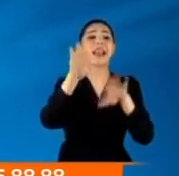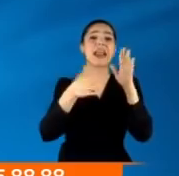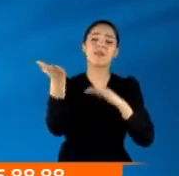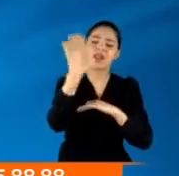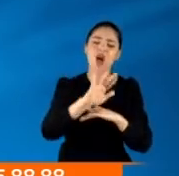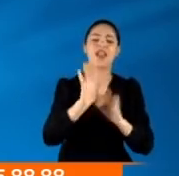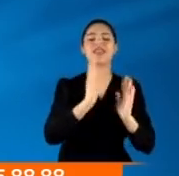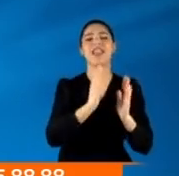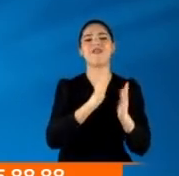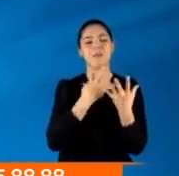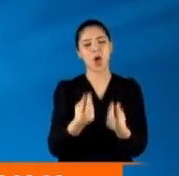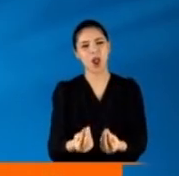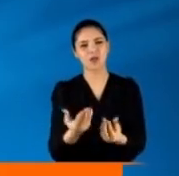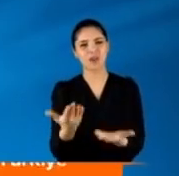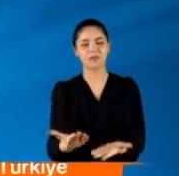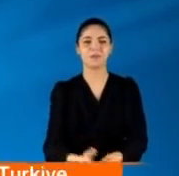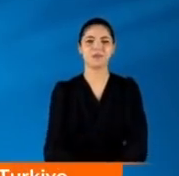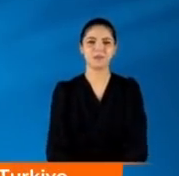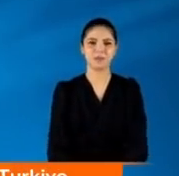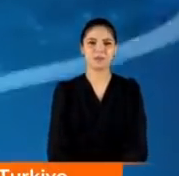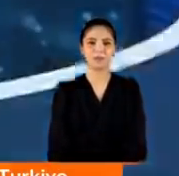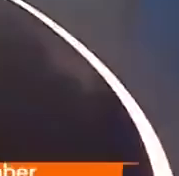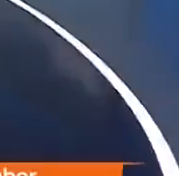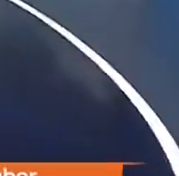reklamlardan sonra kaldığı yerden devam edecek.